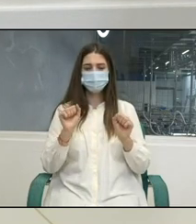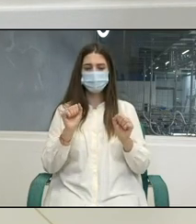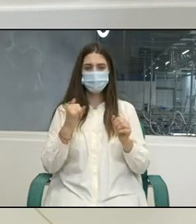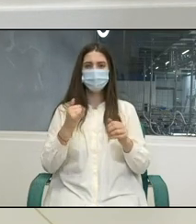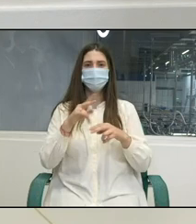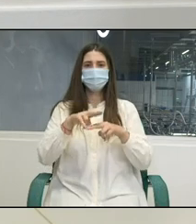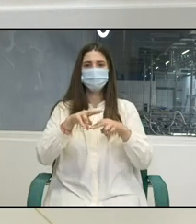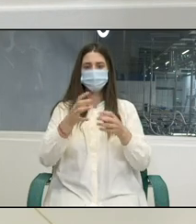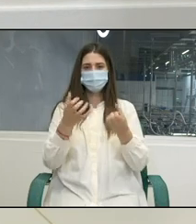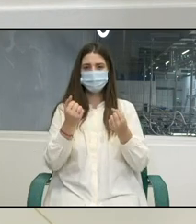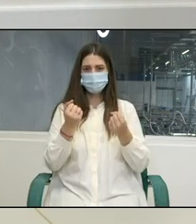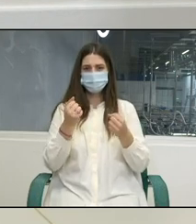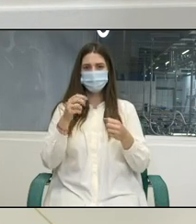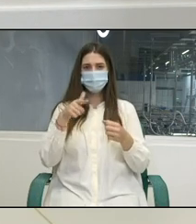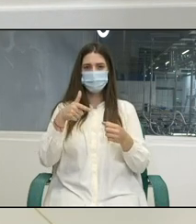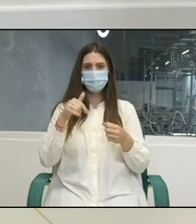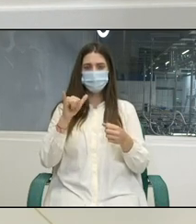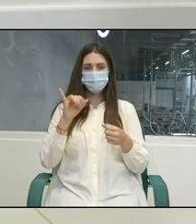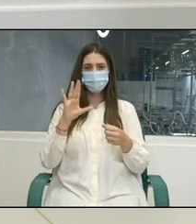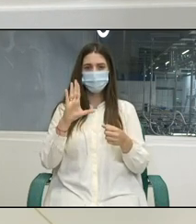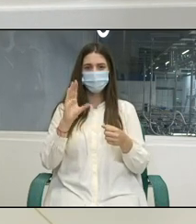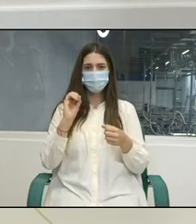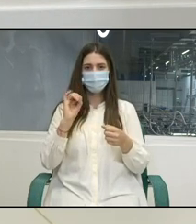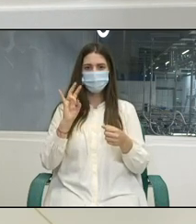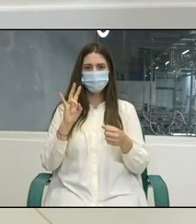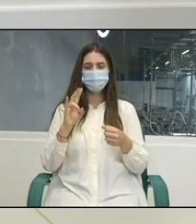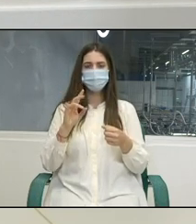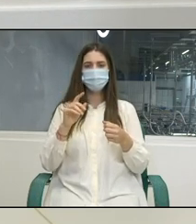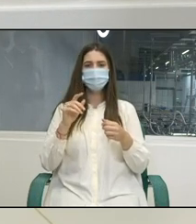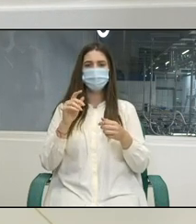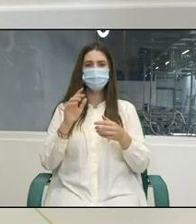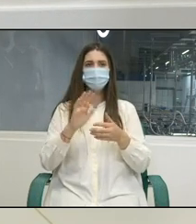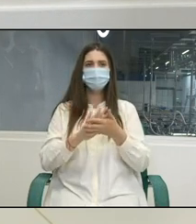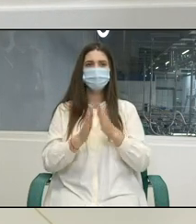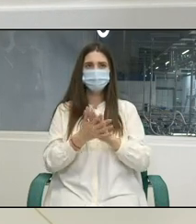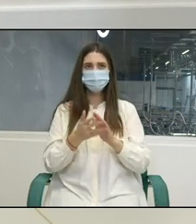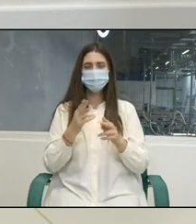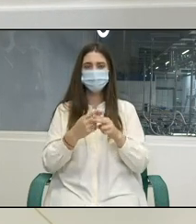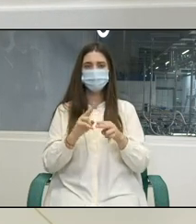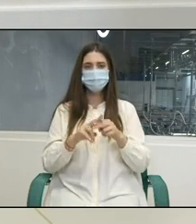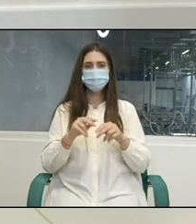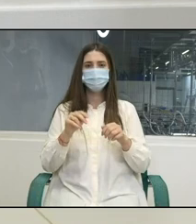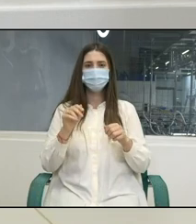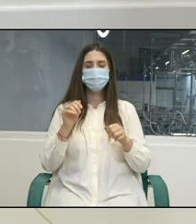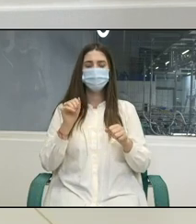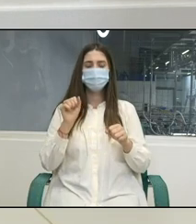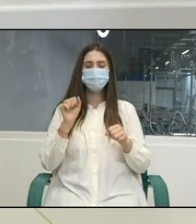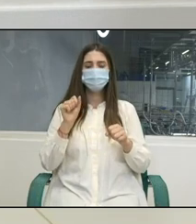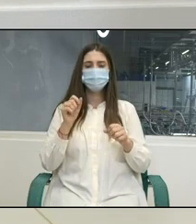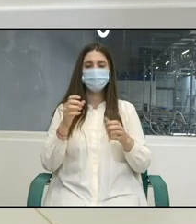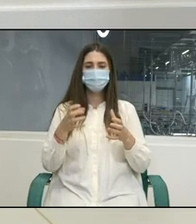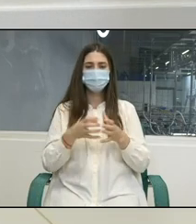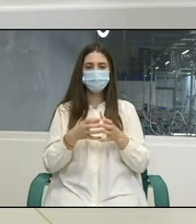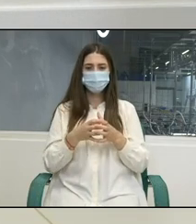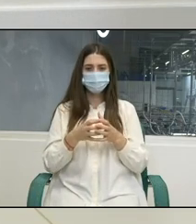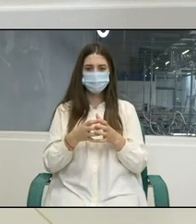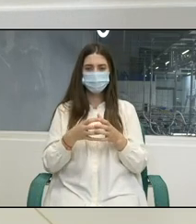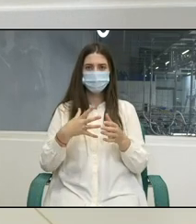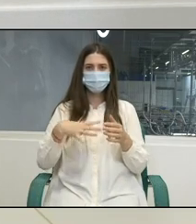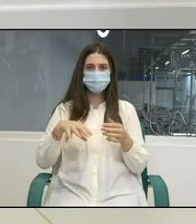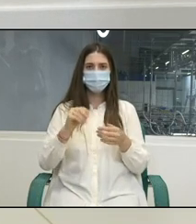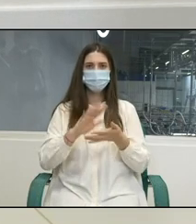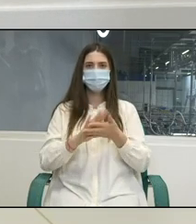guvern. Eu sper că în cea mai apropiată perioadă să organizăm ședința tripartită și să